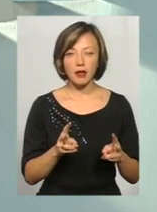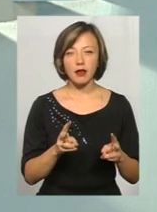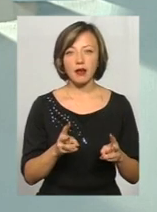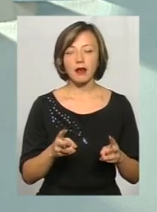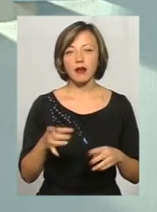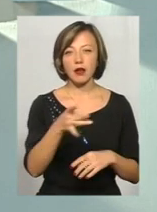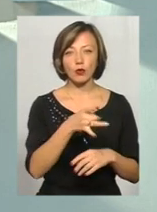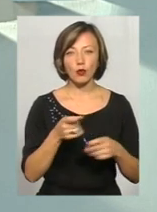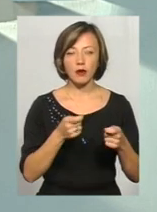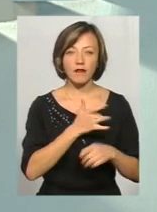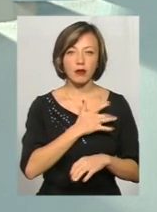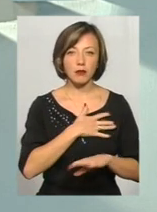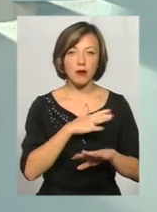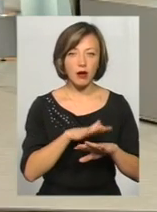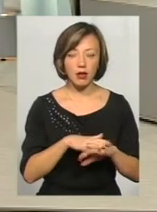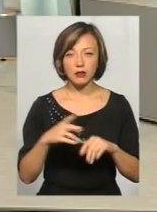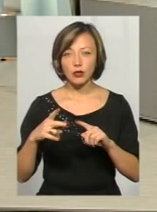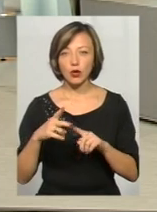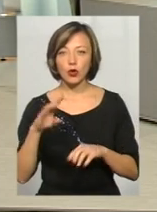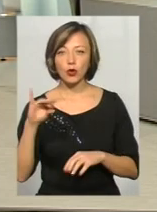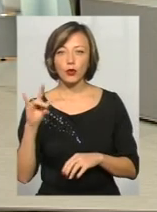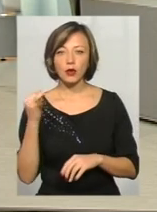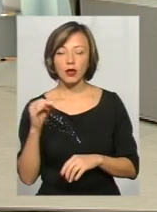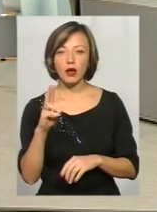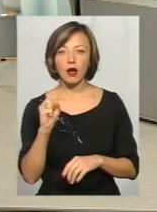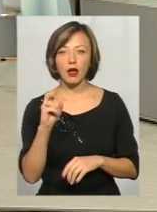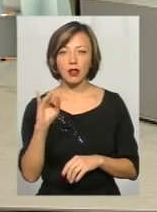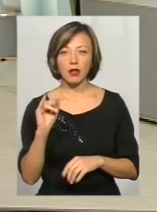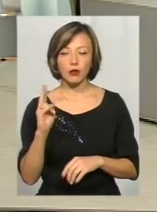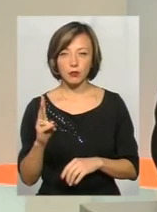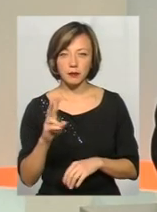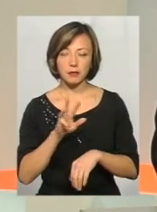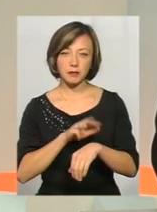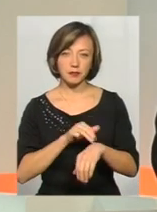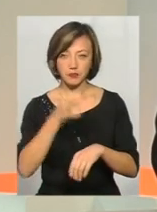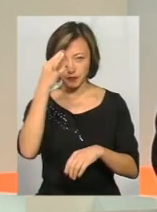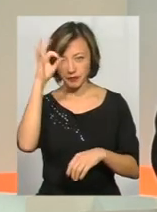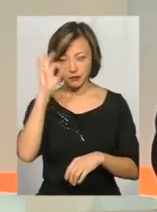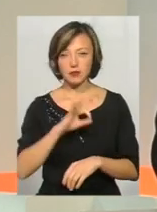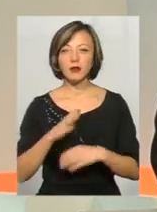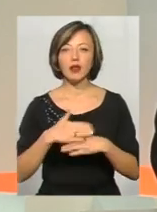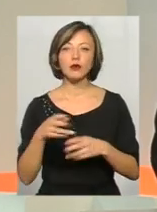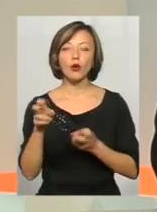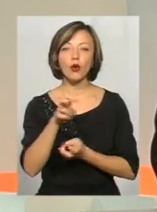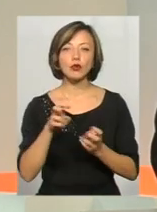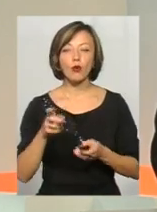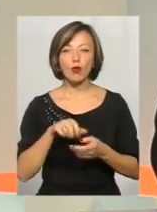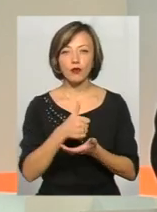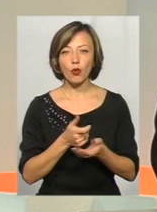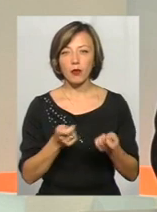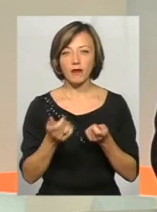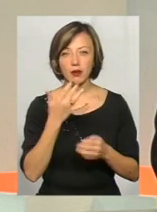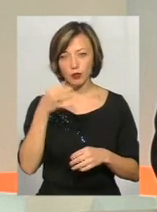регіонального управління Приватбанку та Юрій Калинюк, оператороповноважений управління карного розшуку головного управління